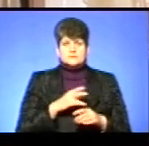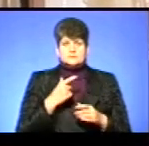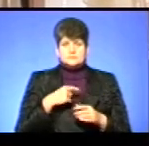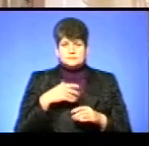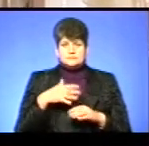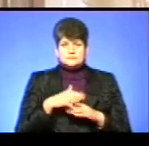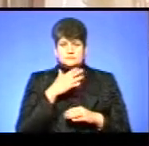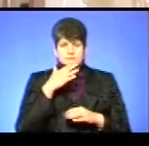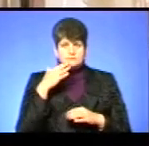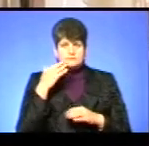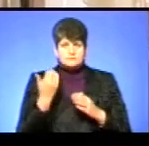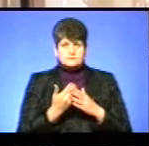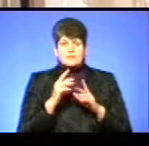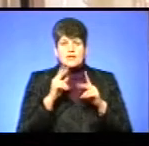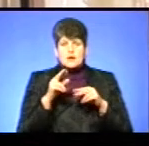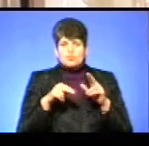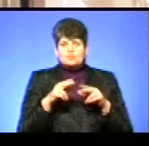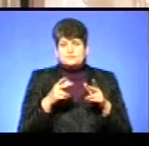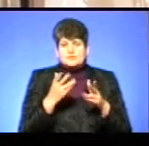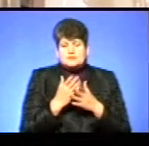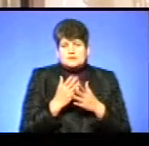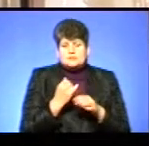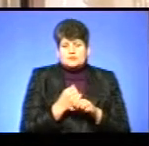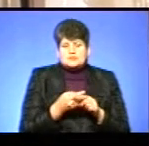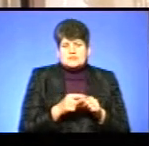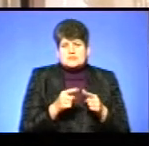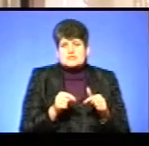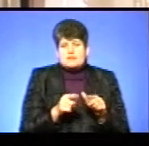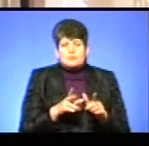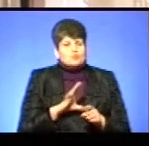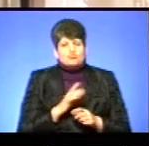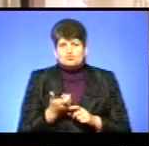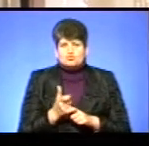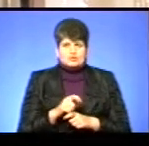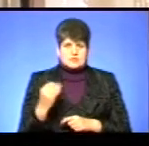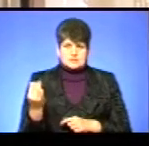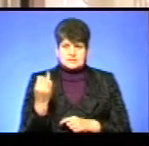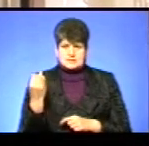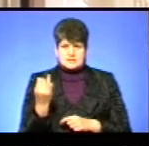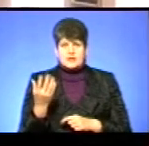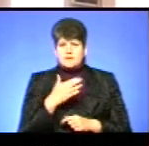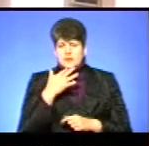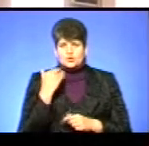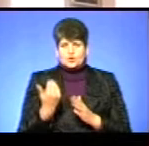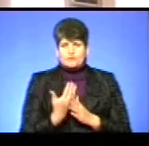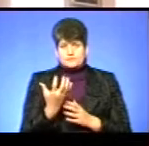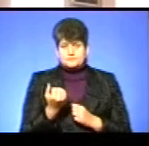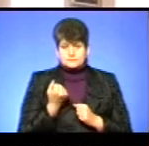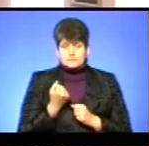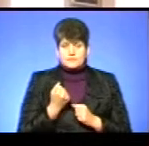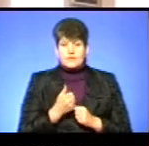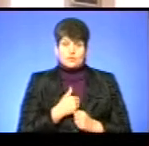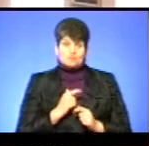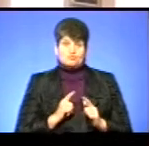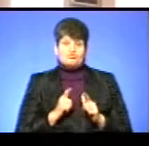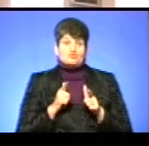як взагалі побудована ця сфера. Взагальному мені було дуже цікаво і багато нового для себе взяв. Збираюся поступати